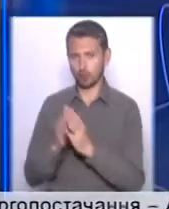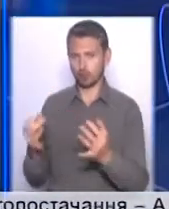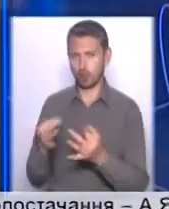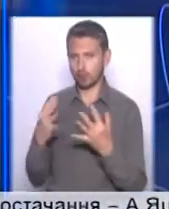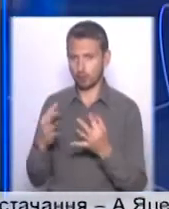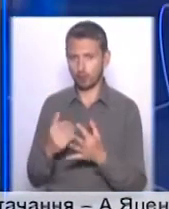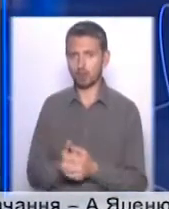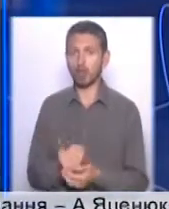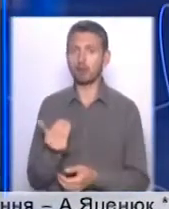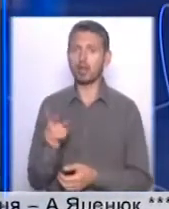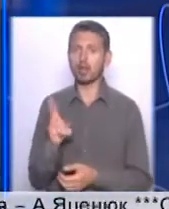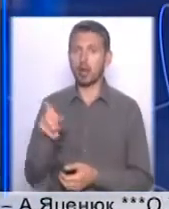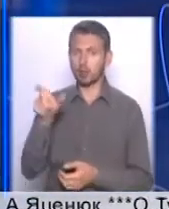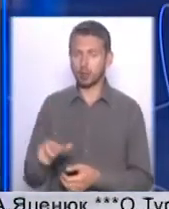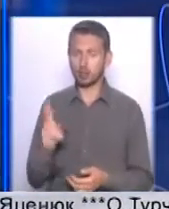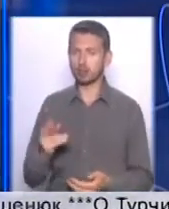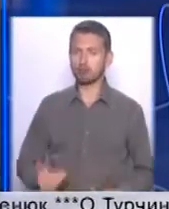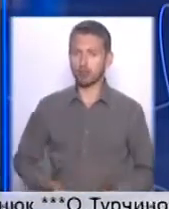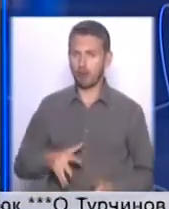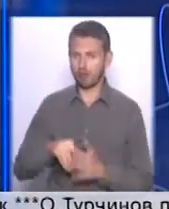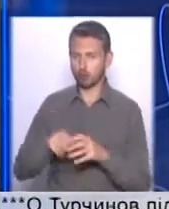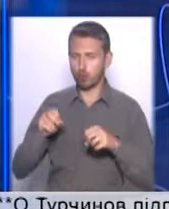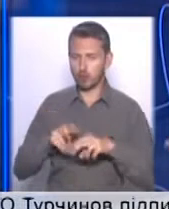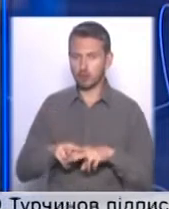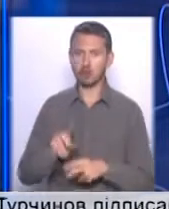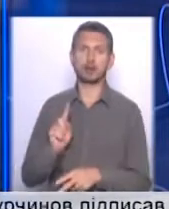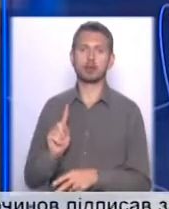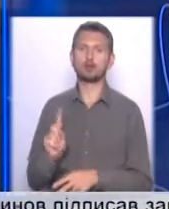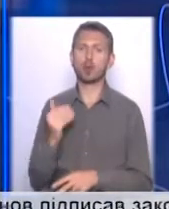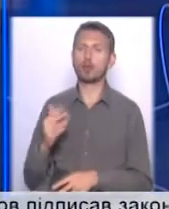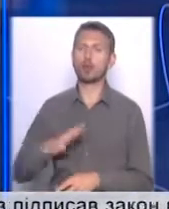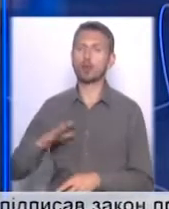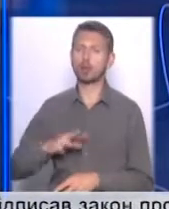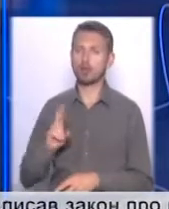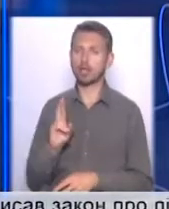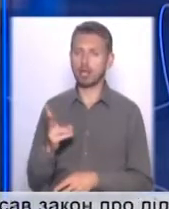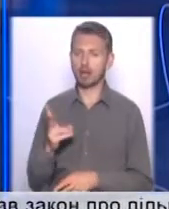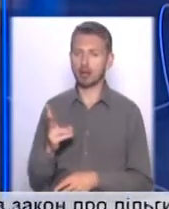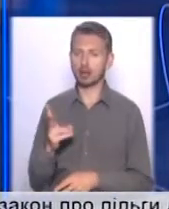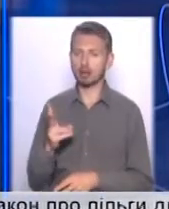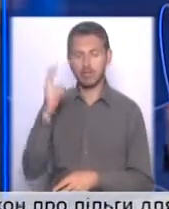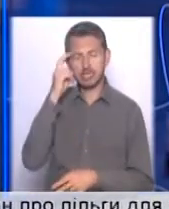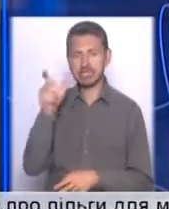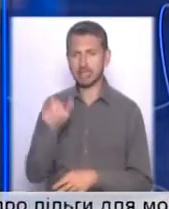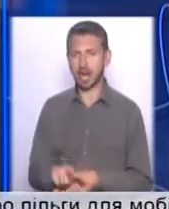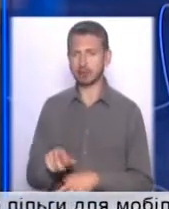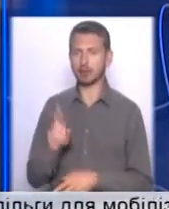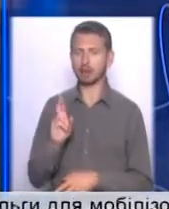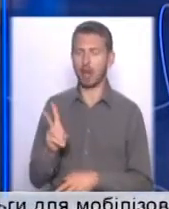тви, як людина, яка живете в столиці, чого ви очікуєте, як киянин, як